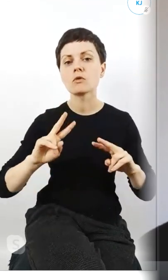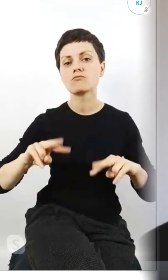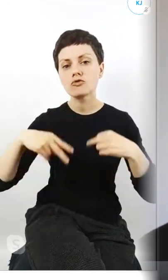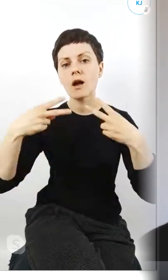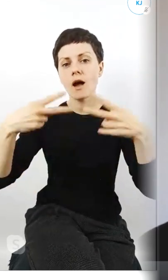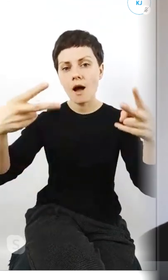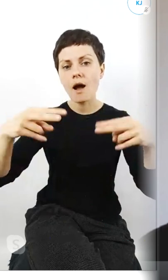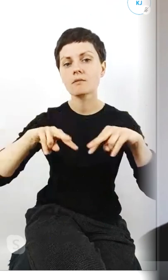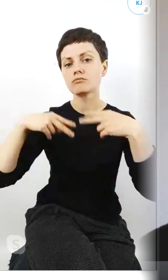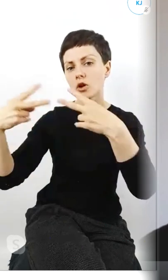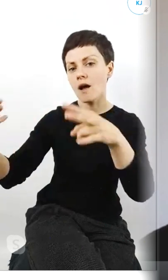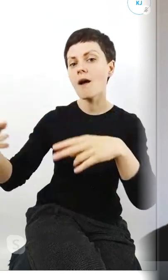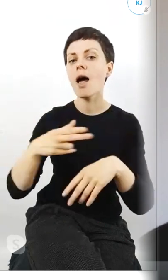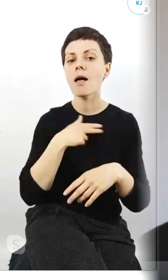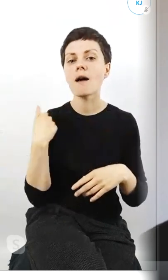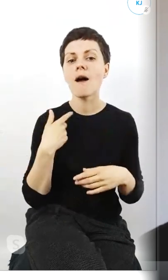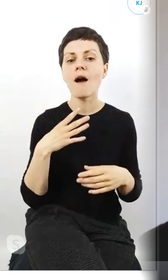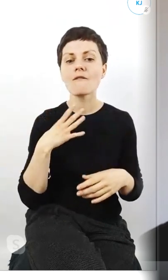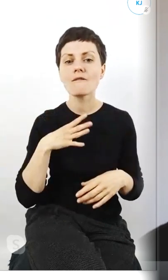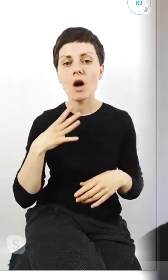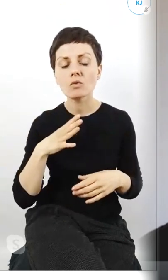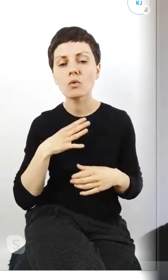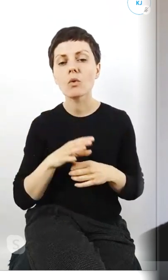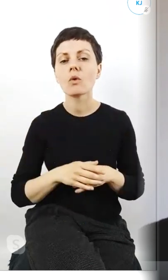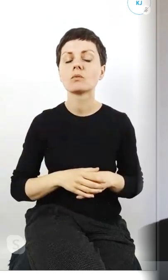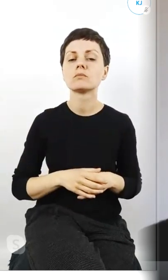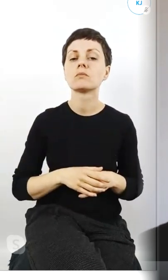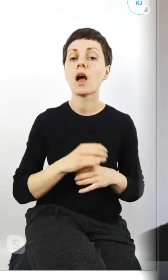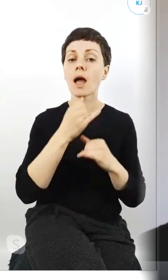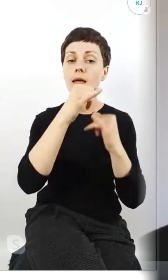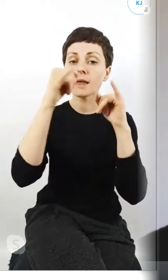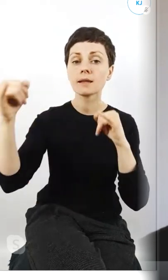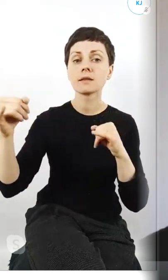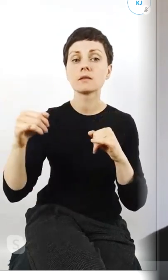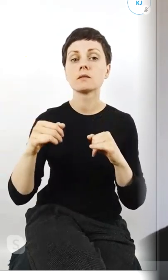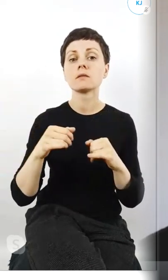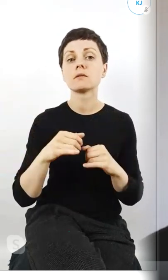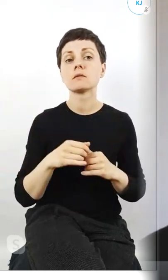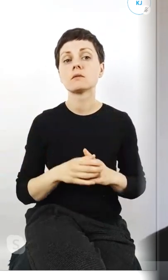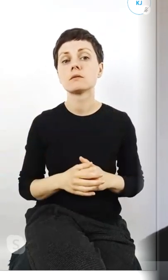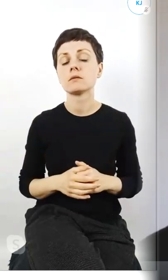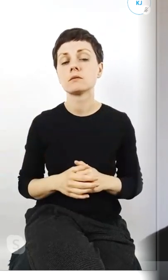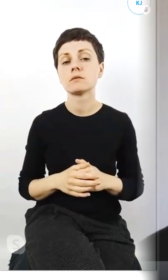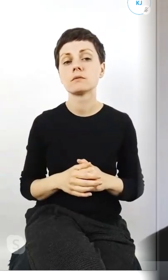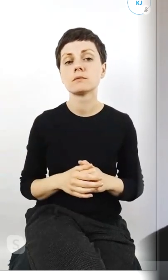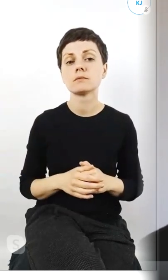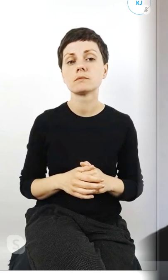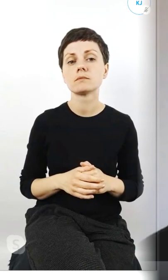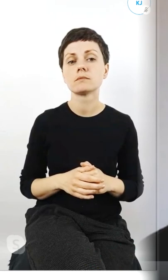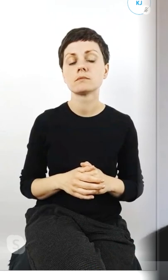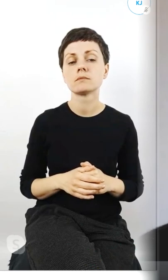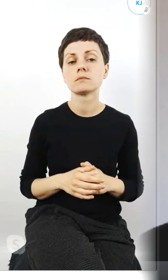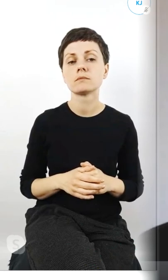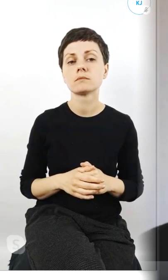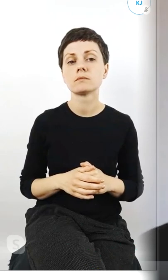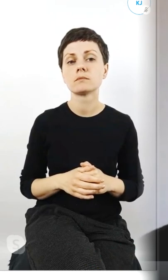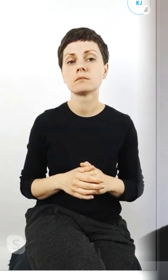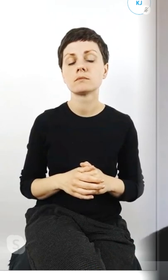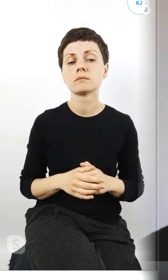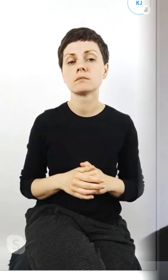przekazywać dalej te swoje wartości i inni będą nas do nas właśnie innych